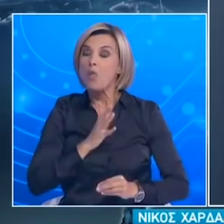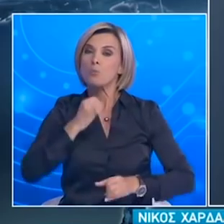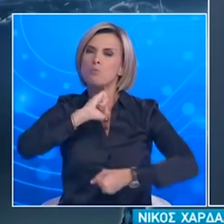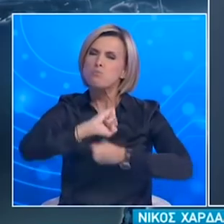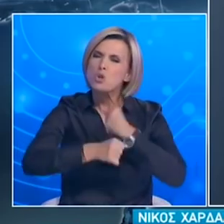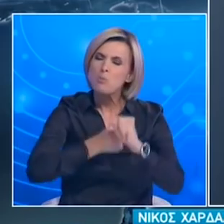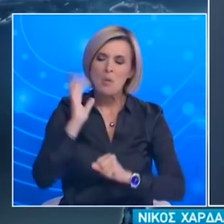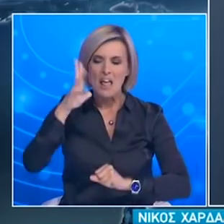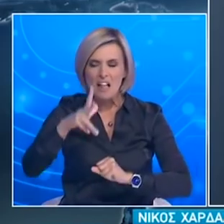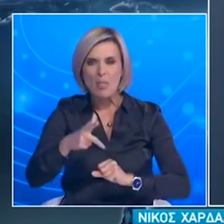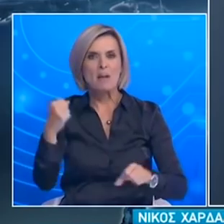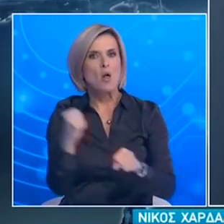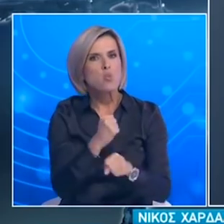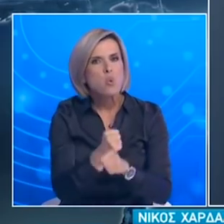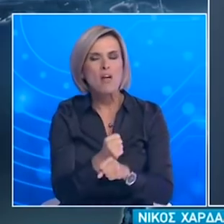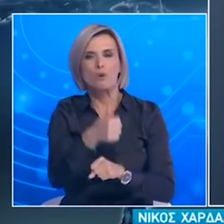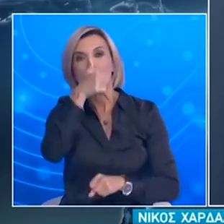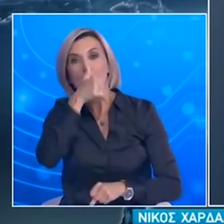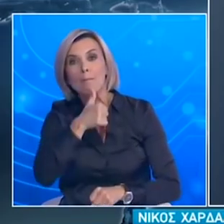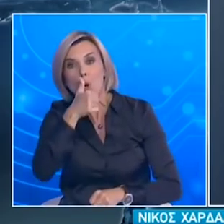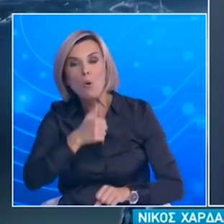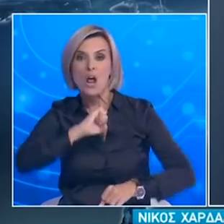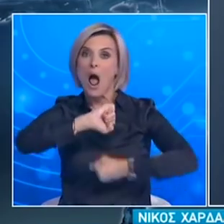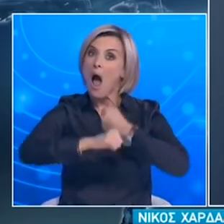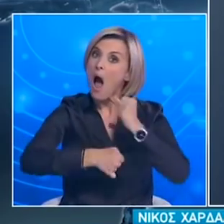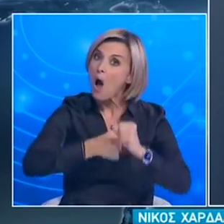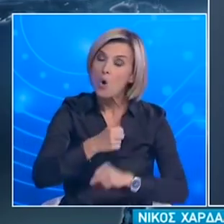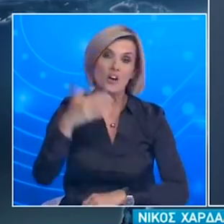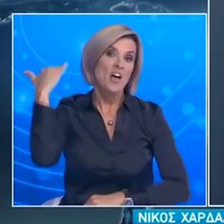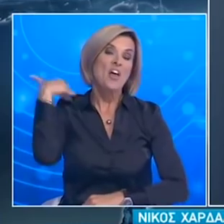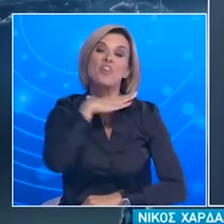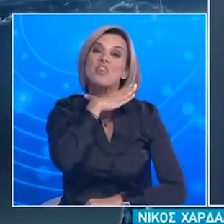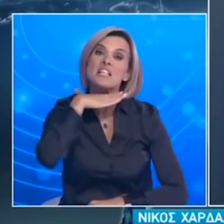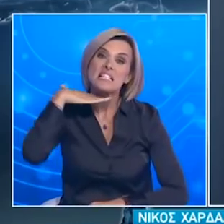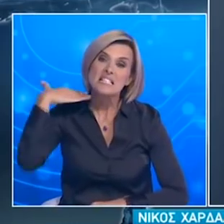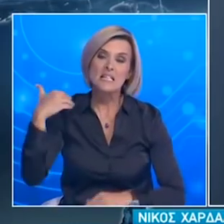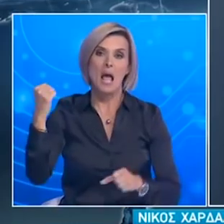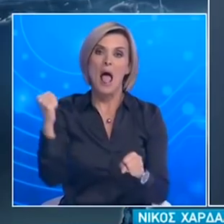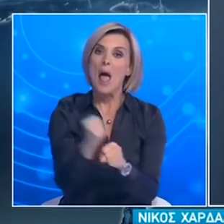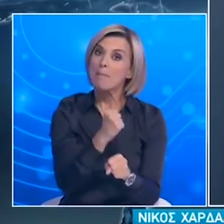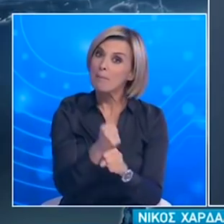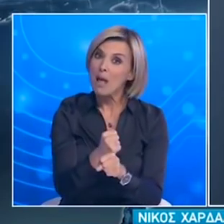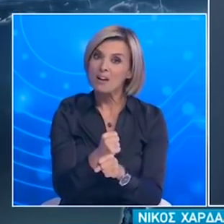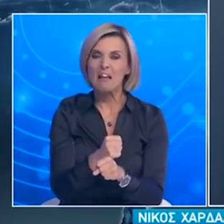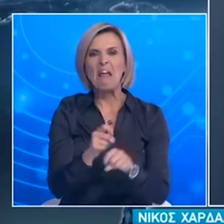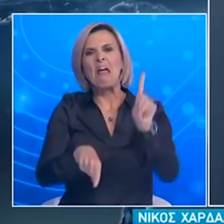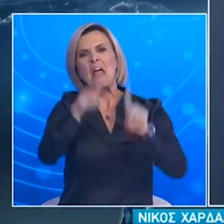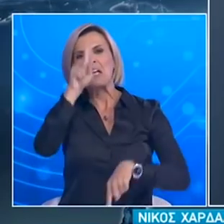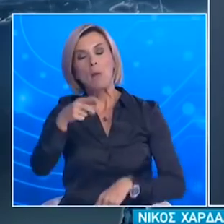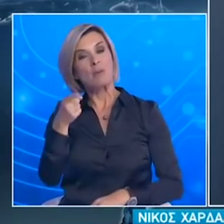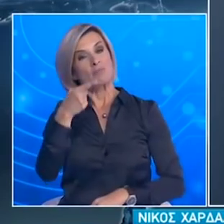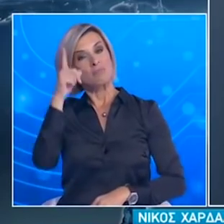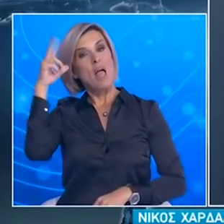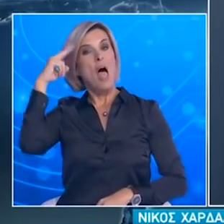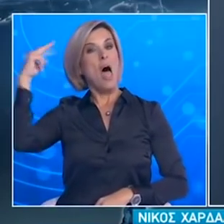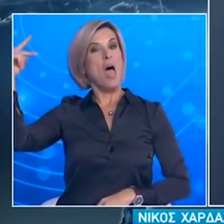μέρα Κάτω από δύσκολες συνθήκες να τα απεξέλθουν Που κάνουν έναν αγώνα Κάνουν μια θυσία με υπομονή, με επιμονή Και υπάρχουν οι εξυπνάκηδες Οι